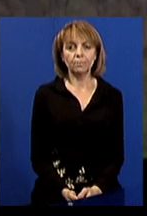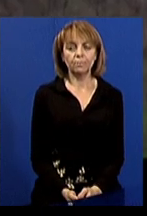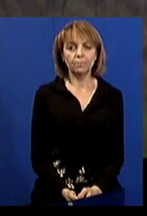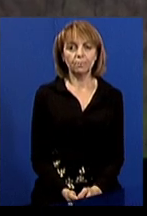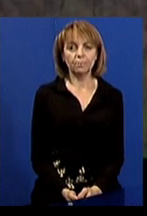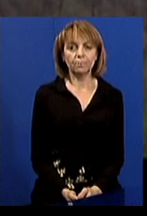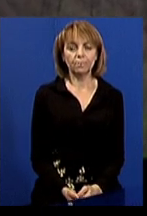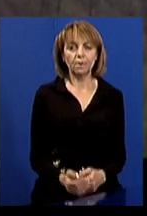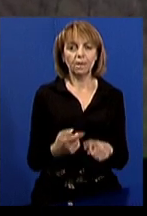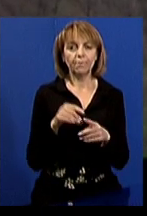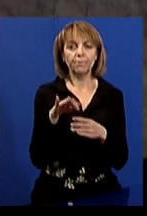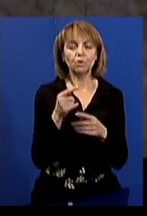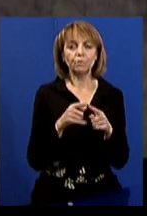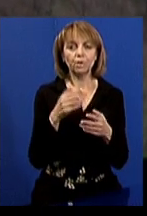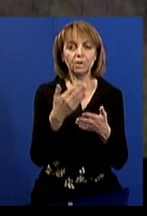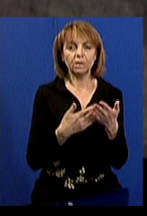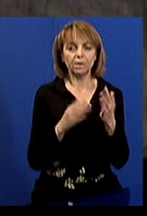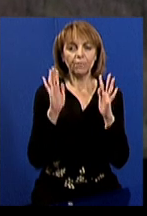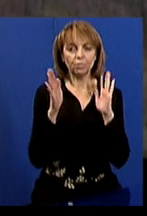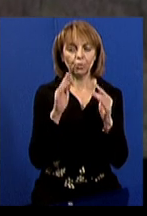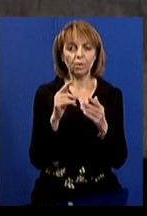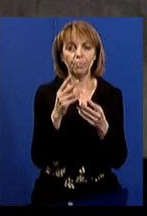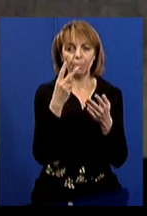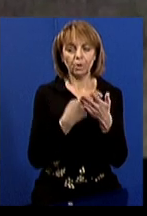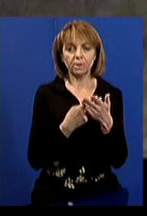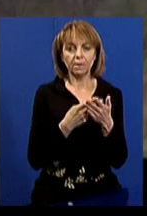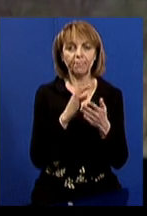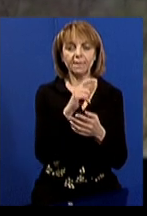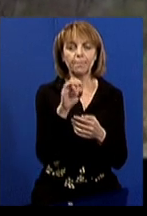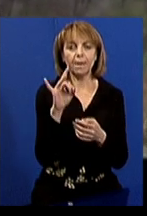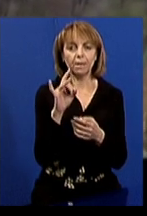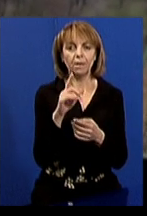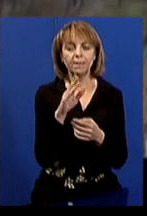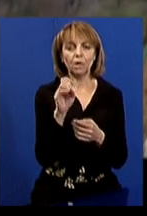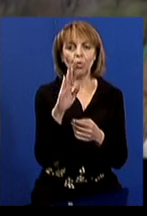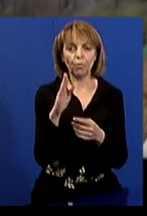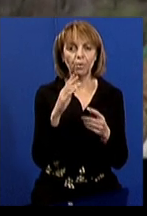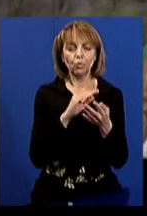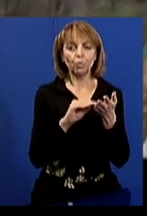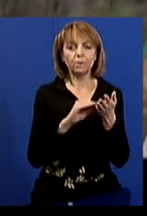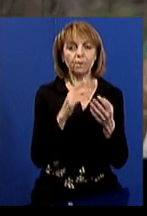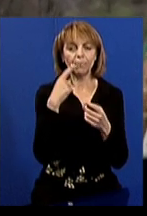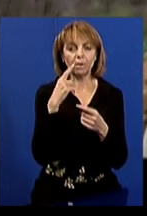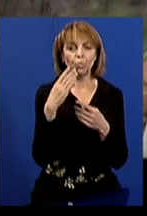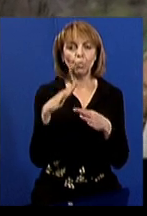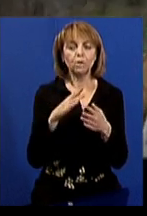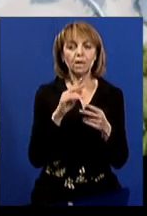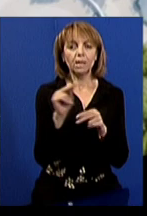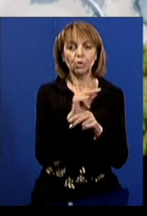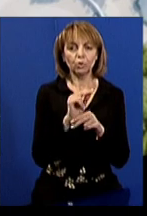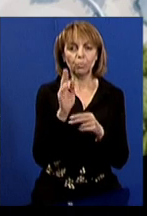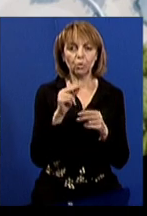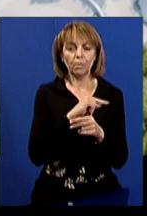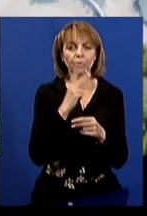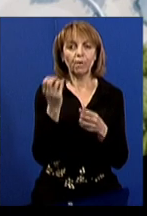А це відео на своїй сторінці у Фейсбуку публікував віце-мер Ігор Терехов. У дописі вказав, після реконструкції перед спуском працюватимуть